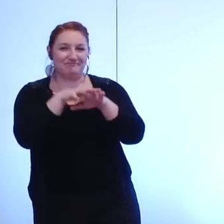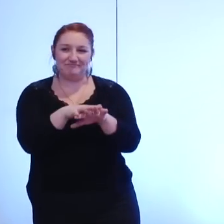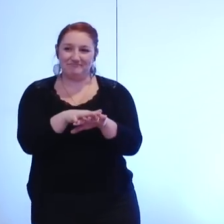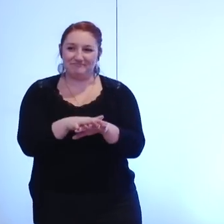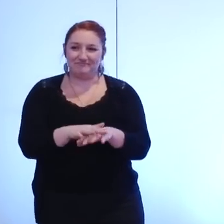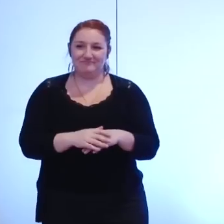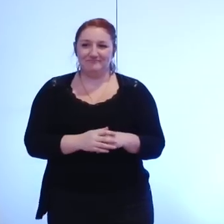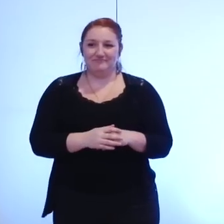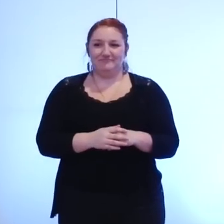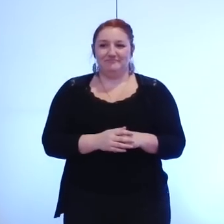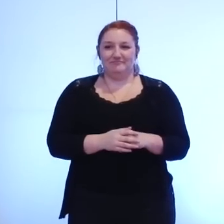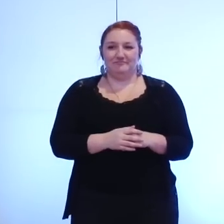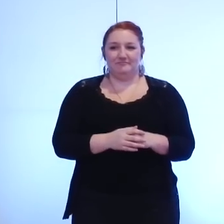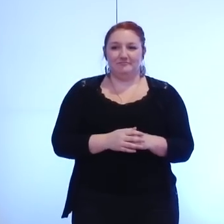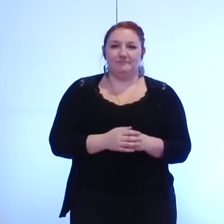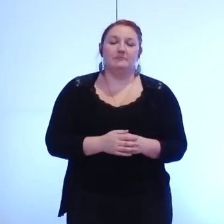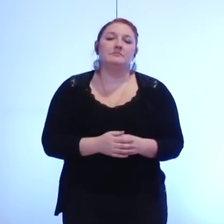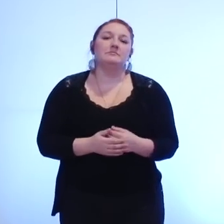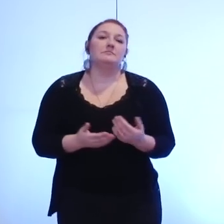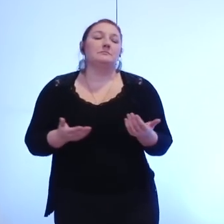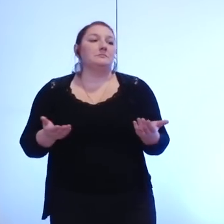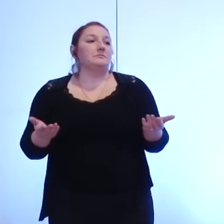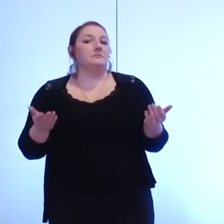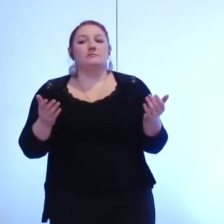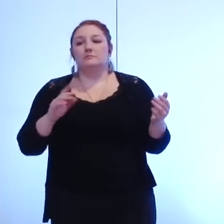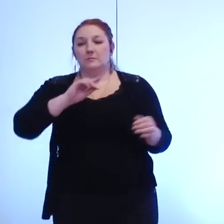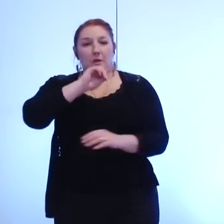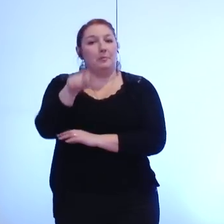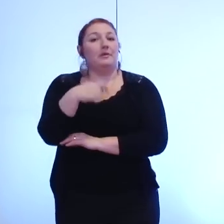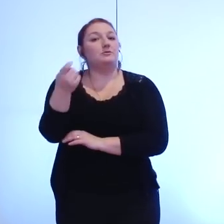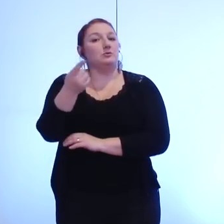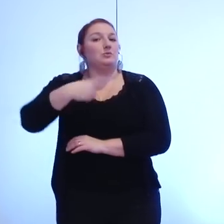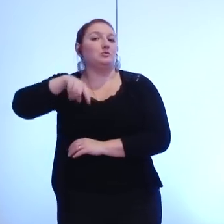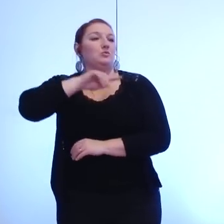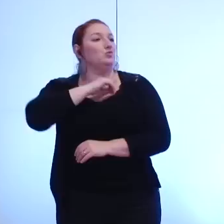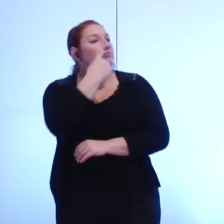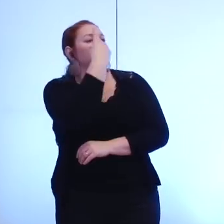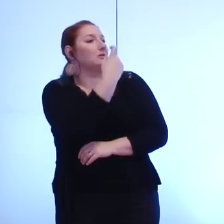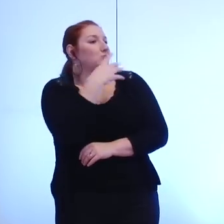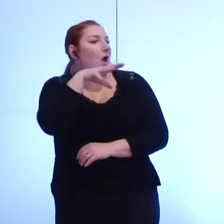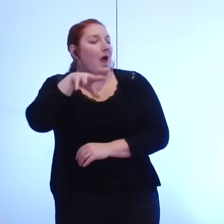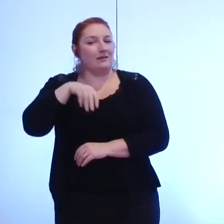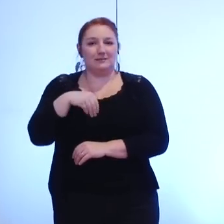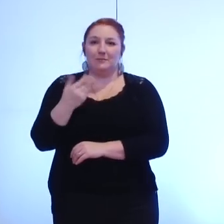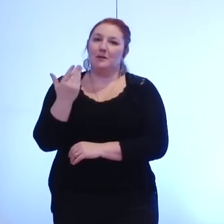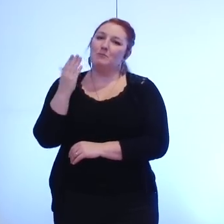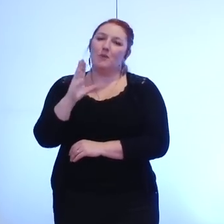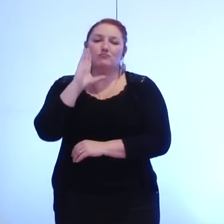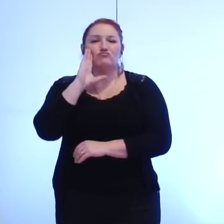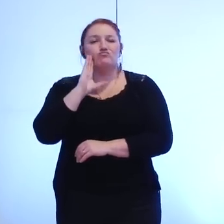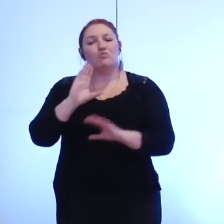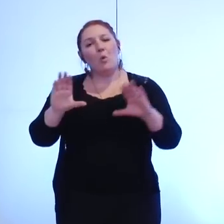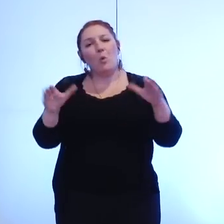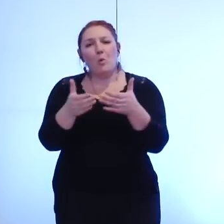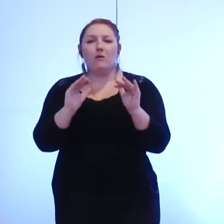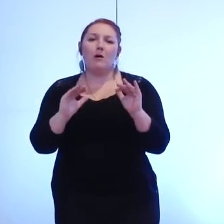que vous posez dans cette question d'actualité, et bien que nous ayons accepté cette question, j'invite quand même les groupes à